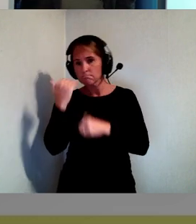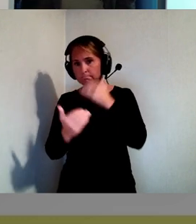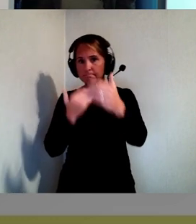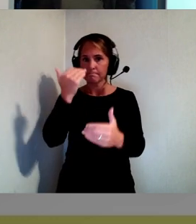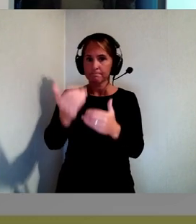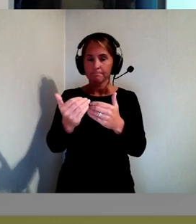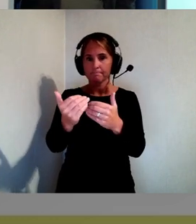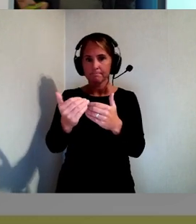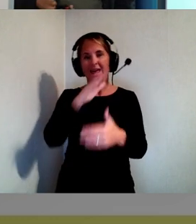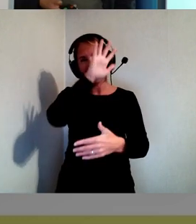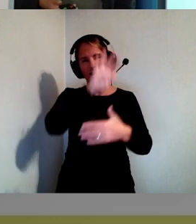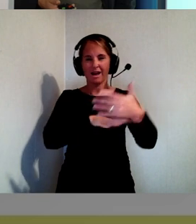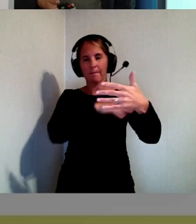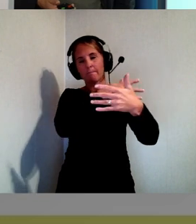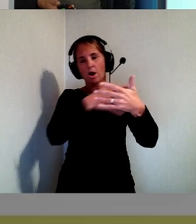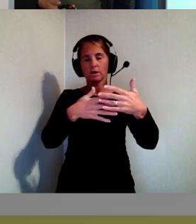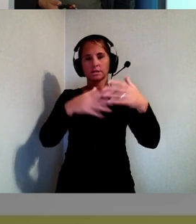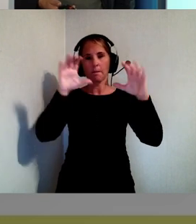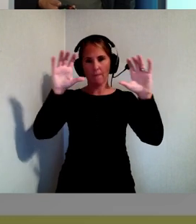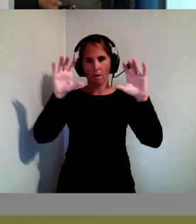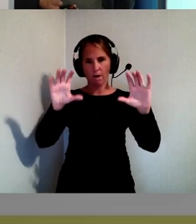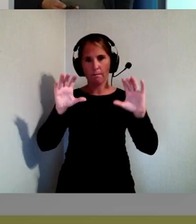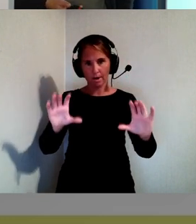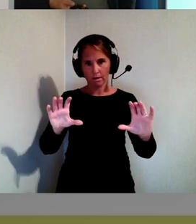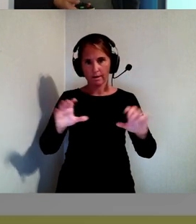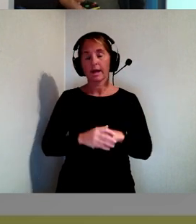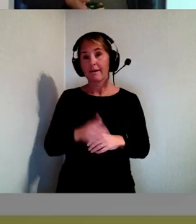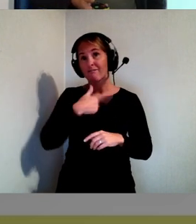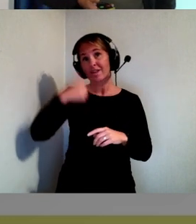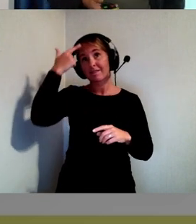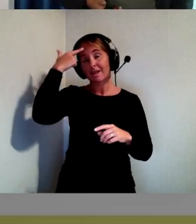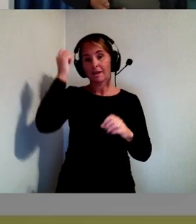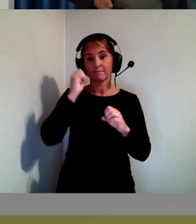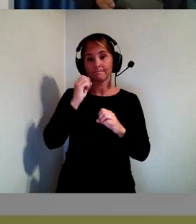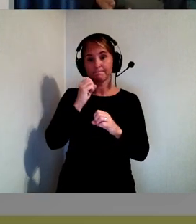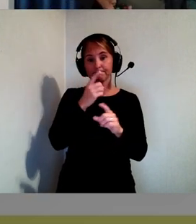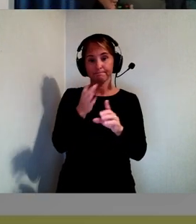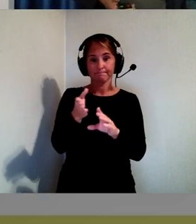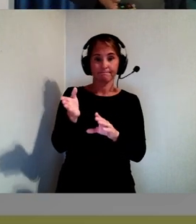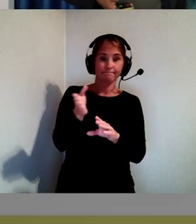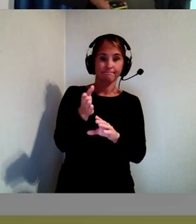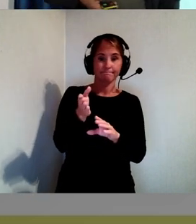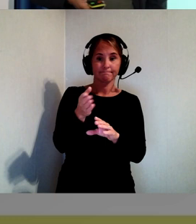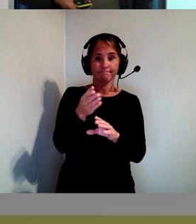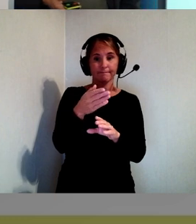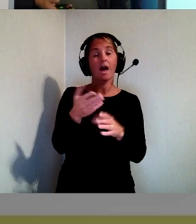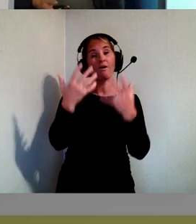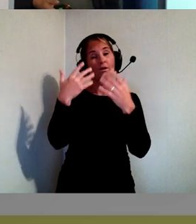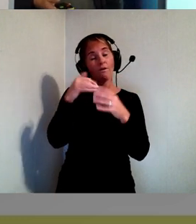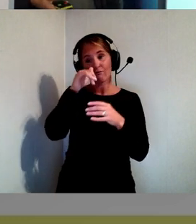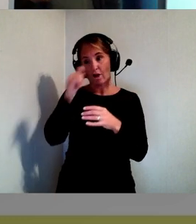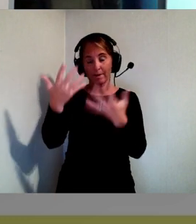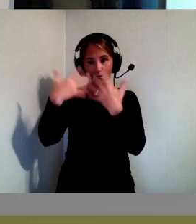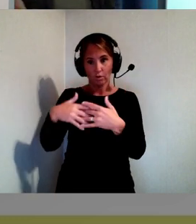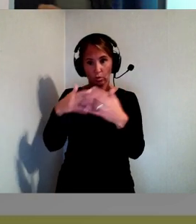schematiskt då. Men då tänker vi oss på flanken förebygga funktionshinder. Då tänker vi att vi